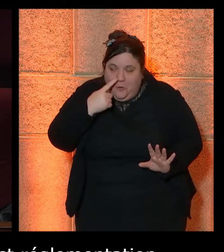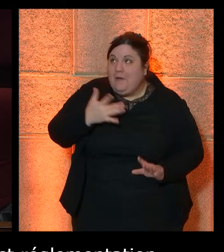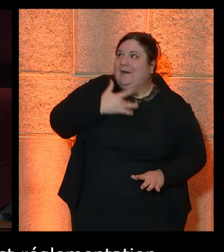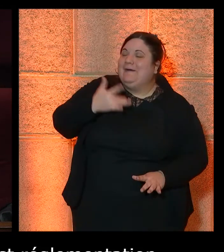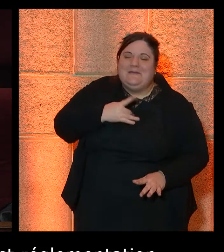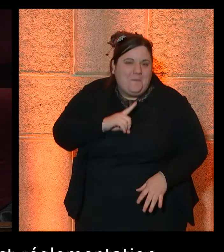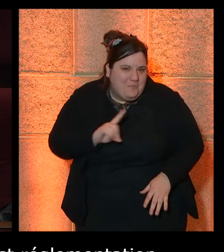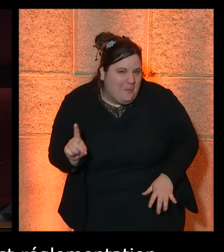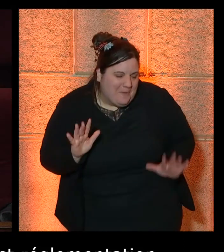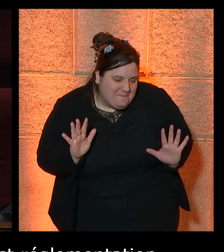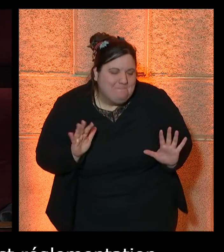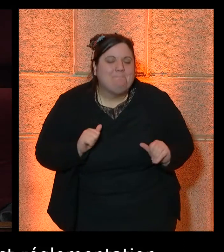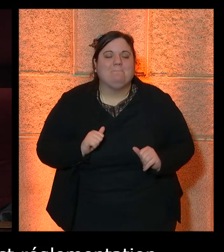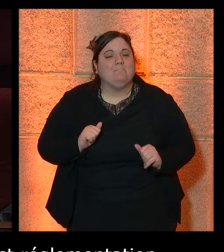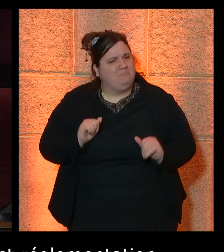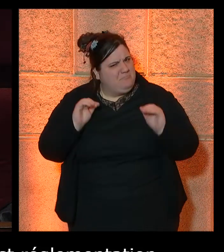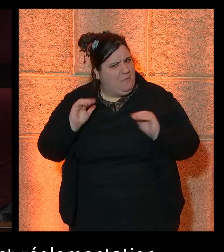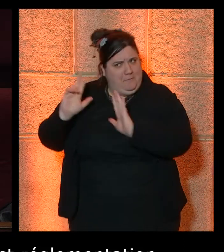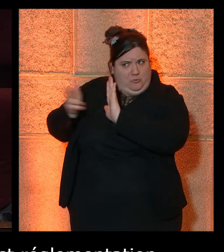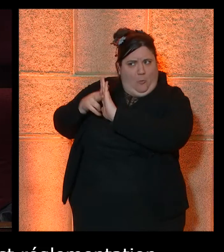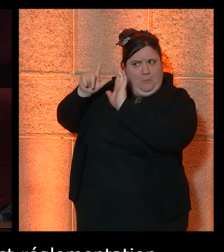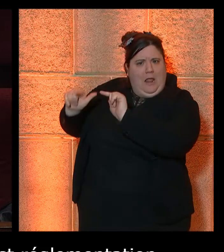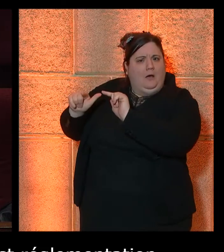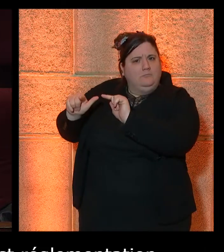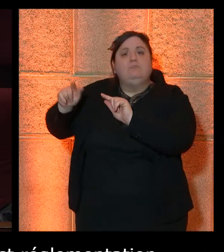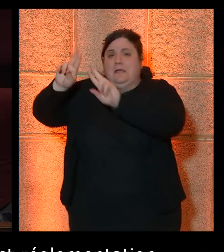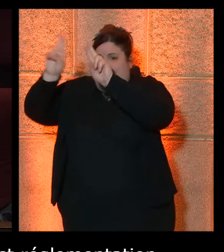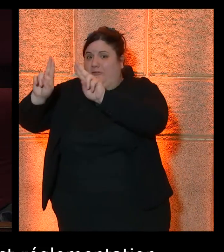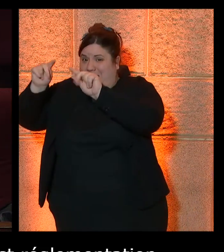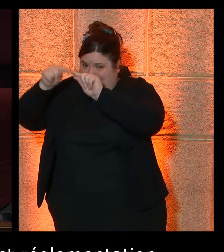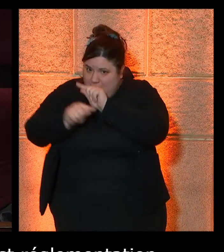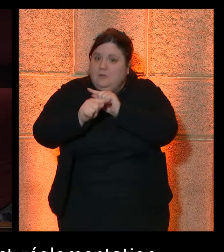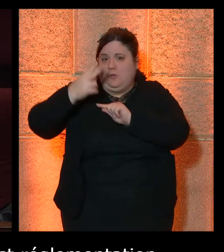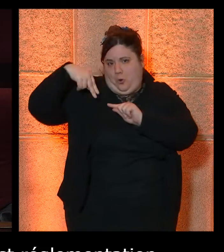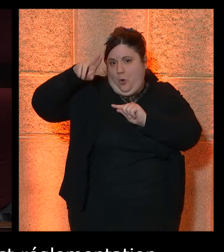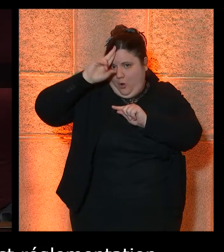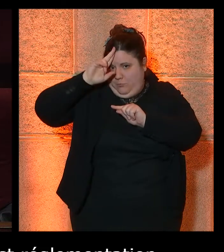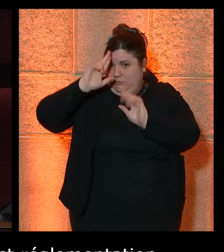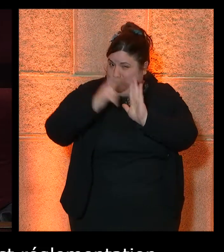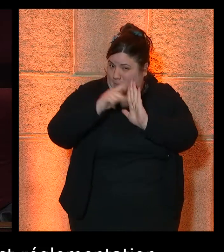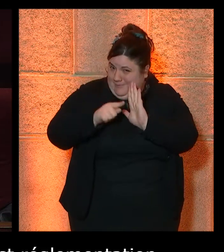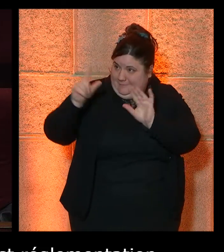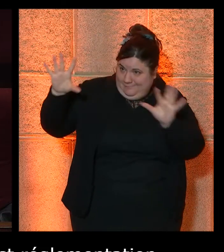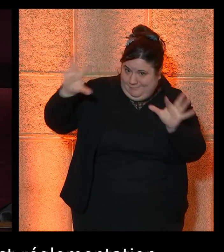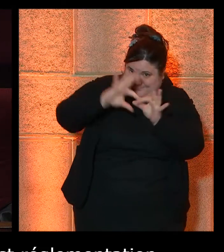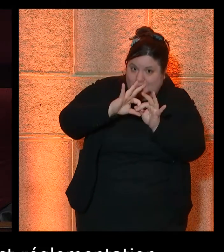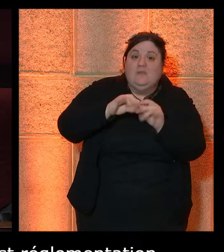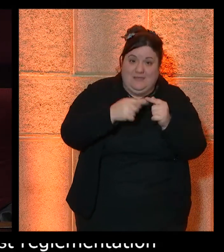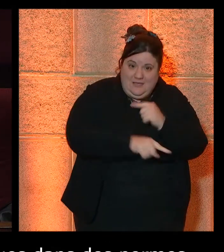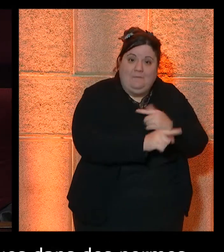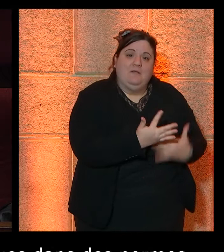cette norme existe, elle s'impose à l'ensemble des pays membres de l'Union. Et en France, M. Audebert l'a rappelé, pour les sites